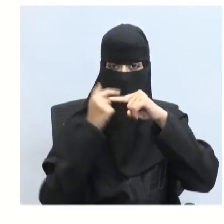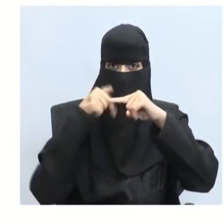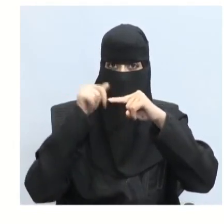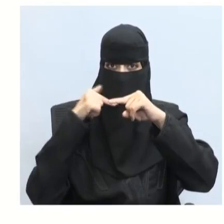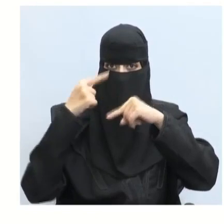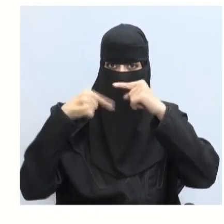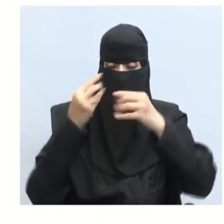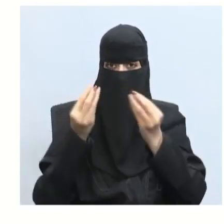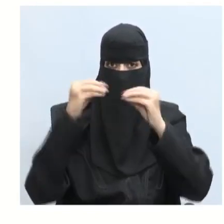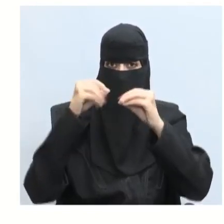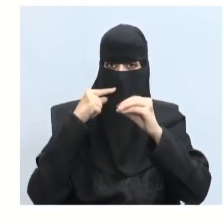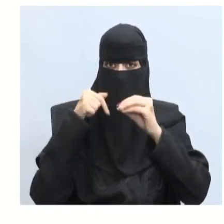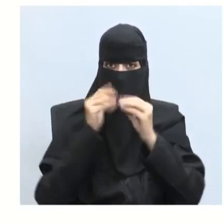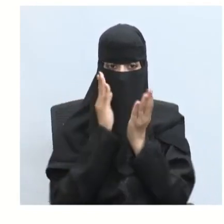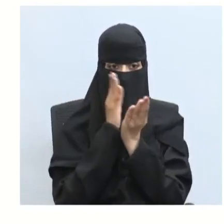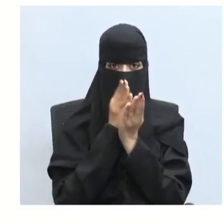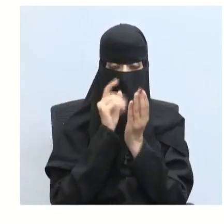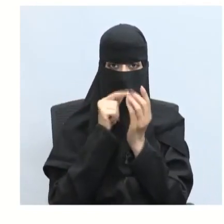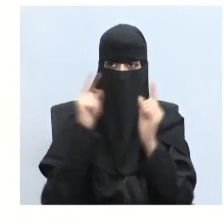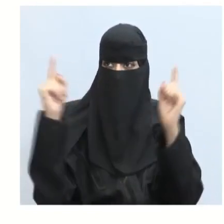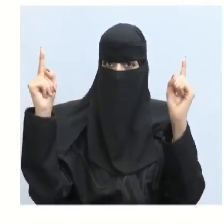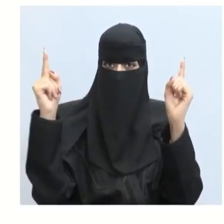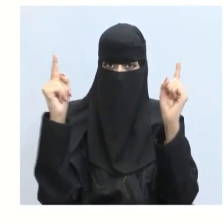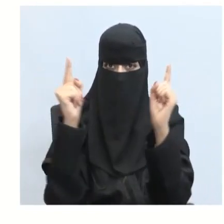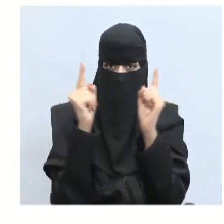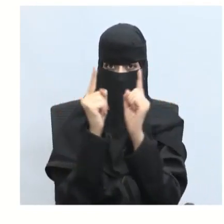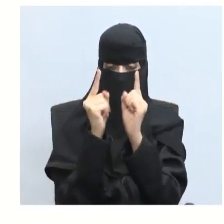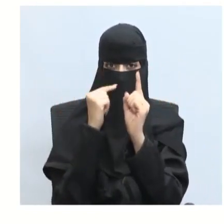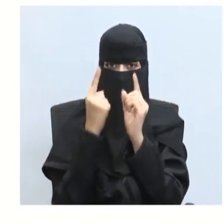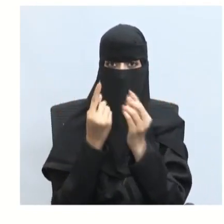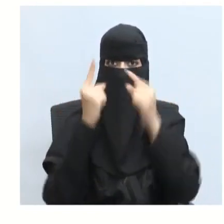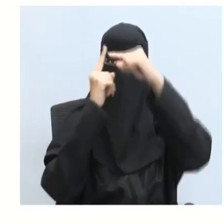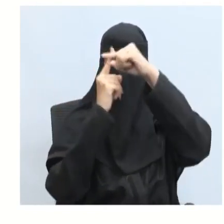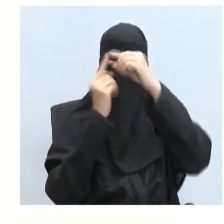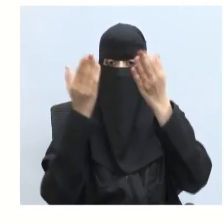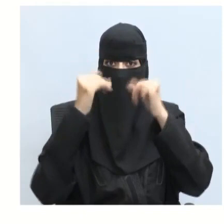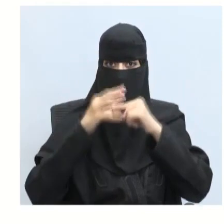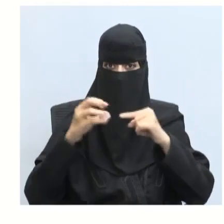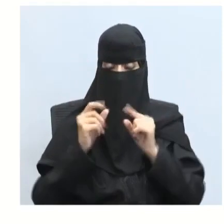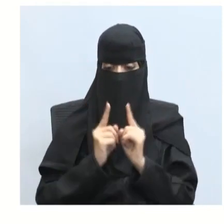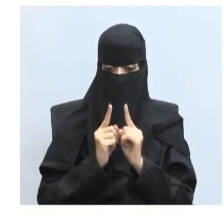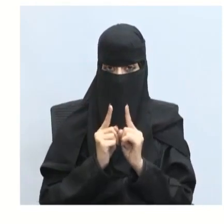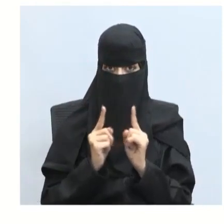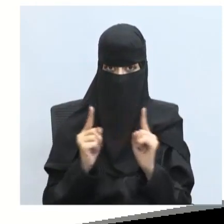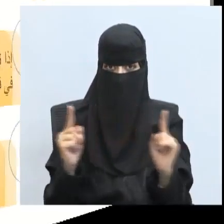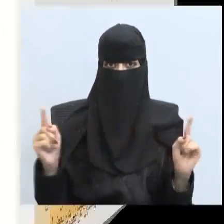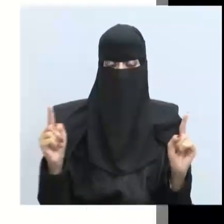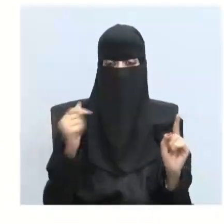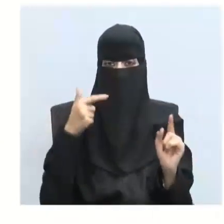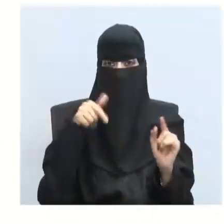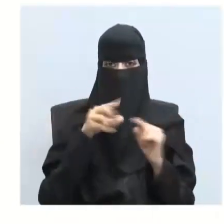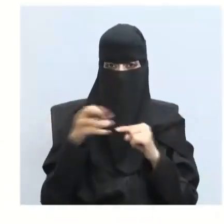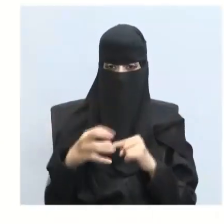تحرك كل من المصدرين في اتجاه الآخر مختربين من بعضهم أما الإشارة السالبة إذا ابتعدوا عن